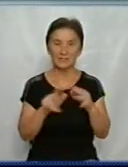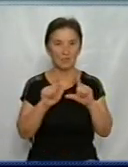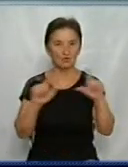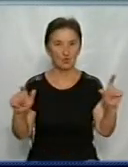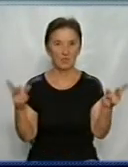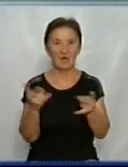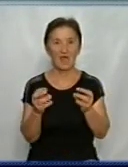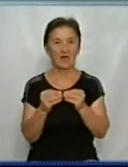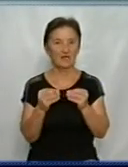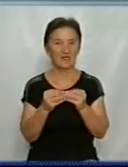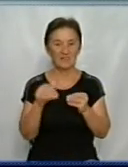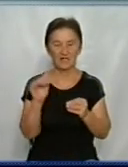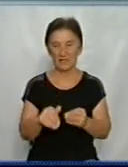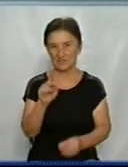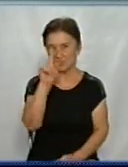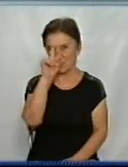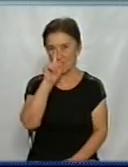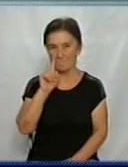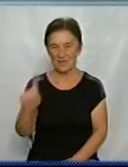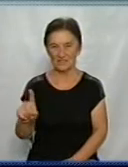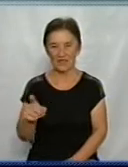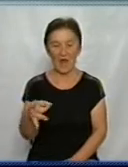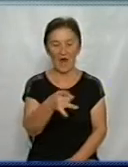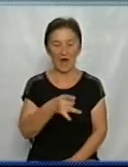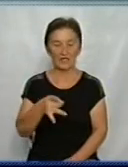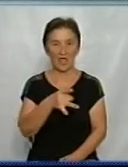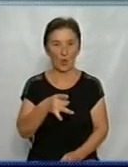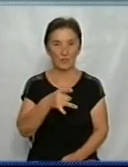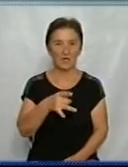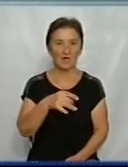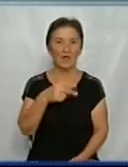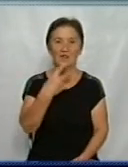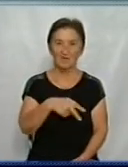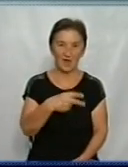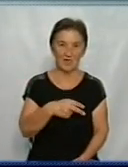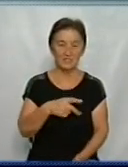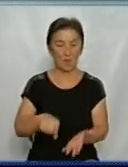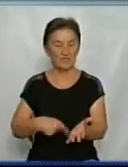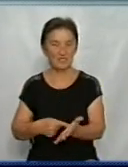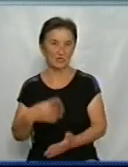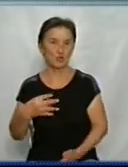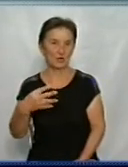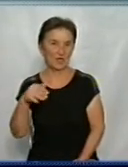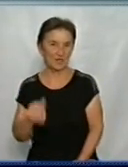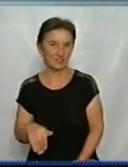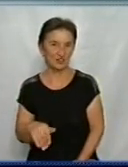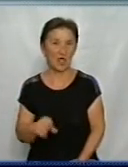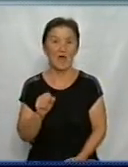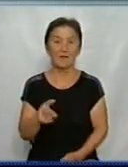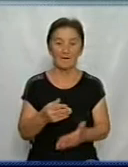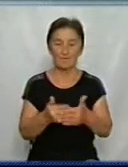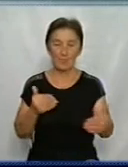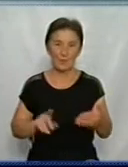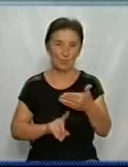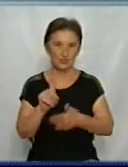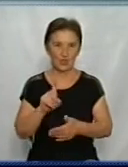10 тисяч гривень на місяць, школам у районних центрах – 20, міським – приблизно 40 тисяч гривень. Як до початку навчального